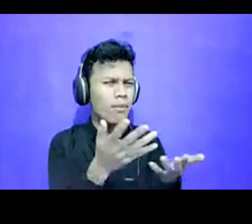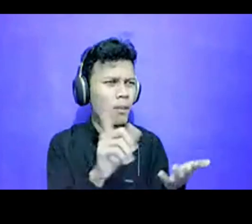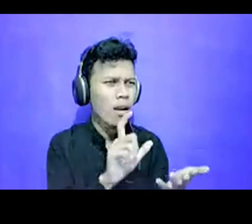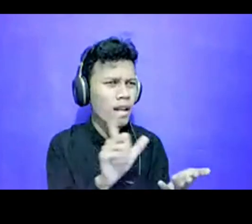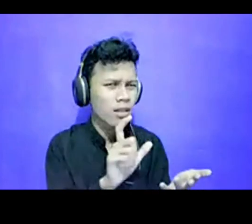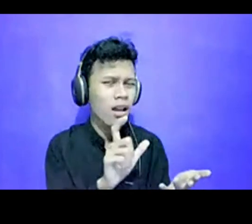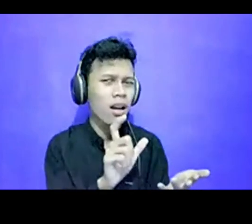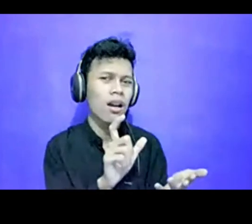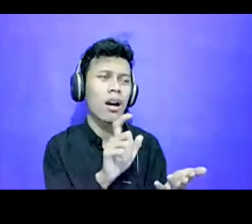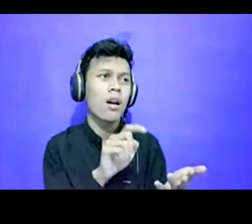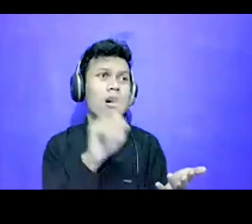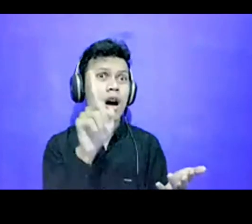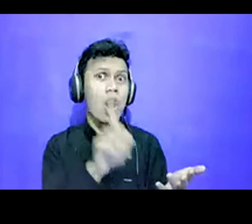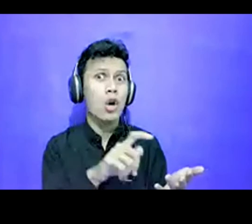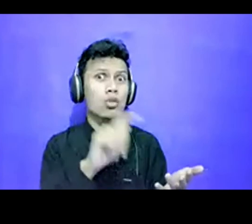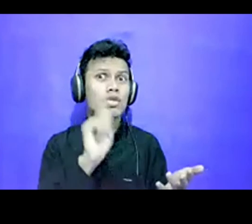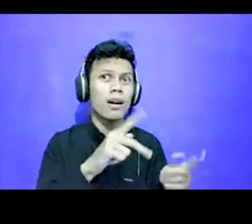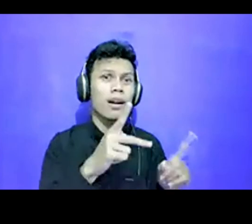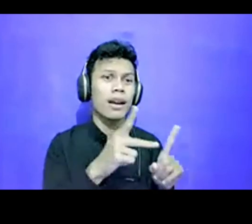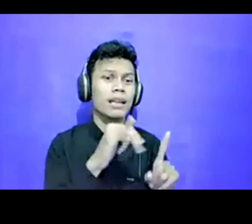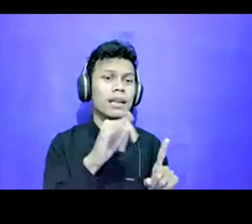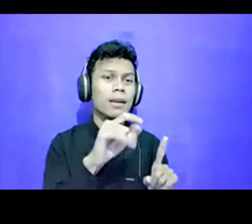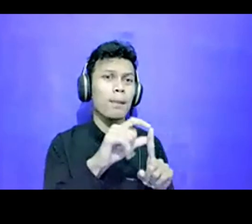apakah juga harus pakai hipotesa,